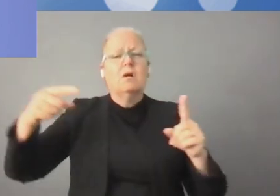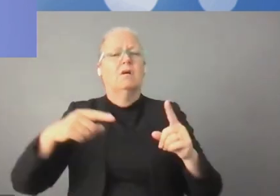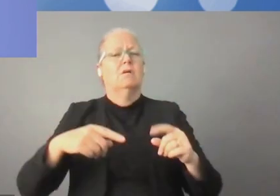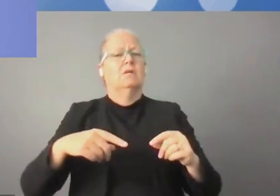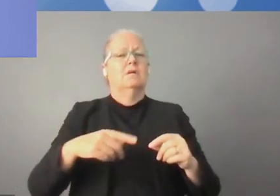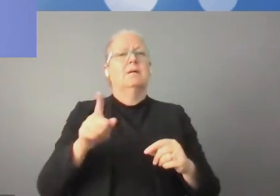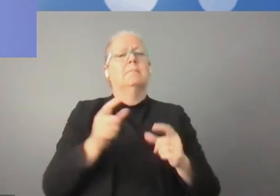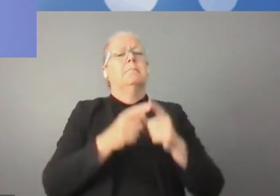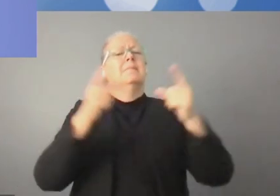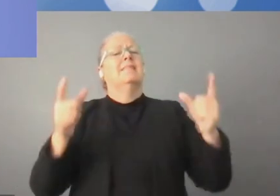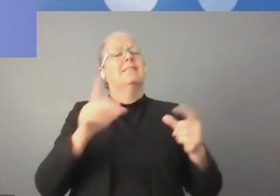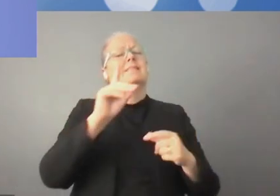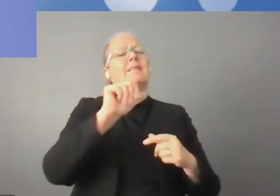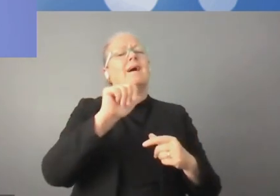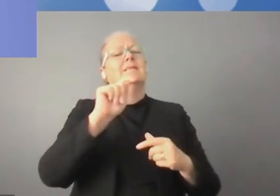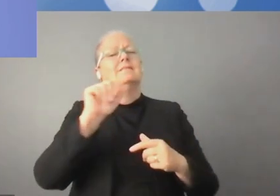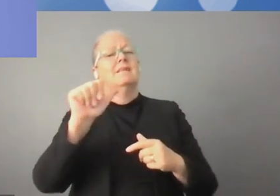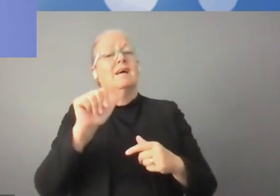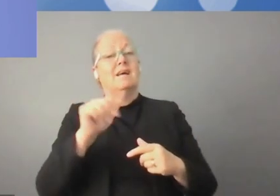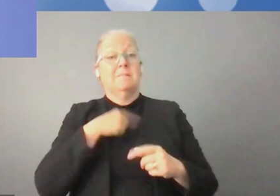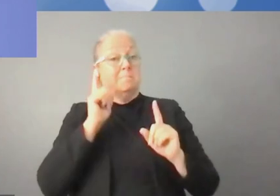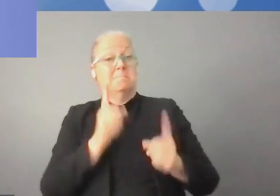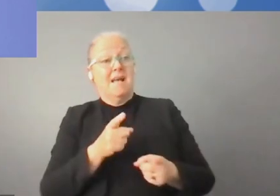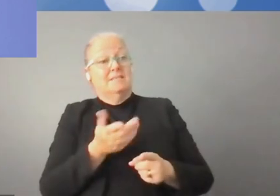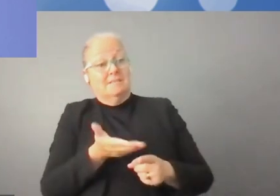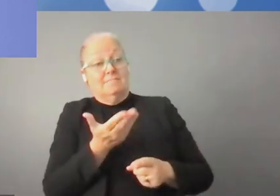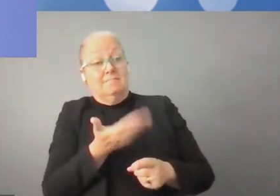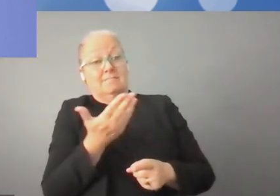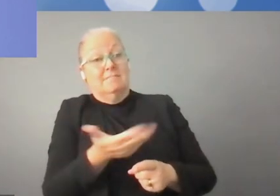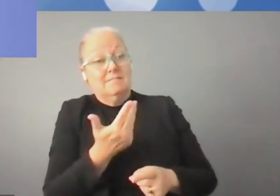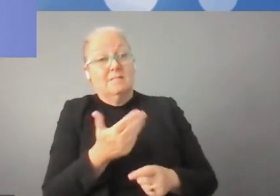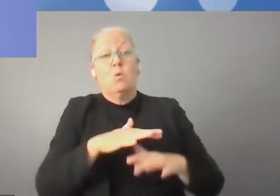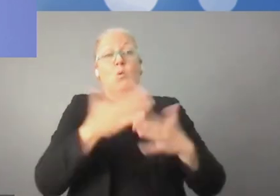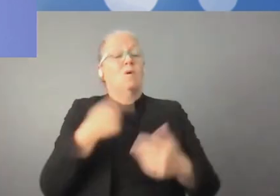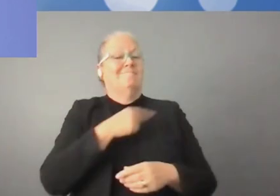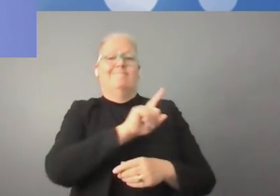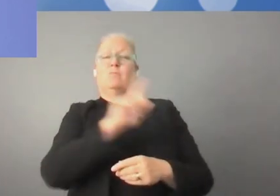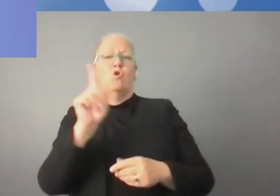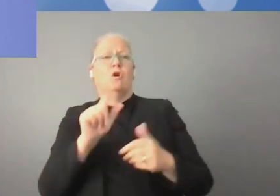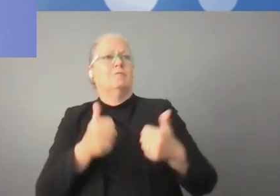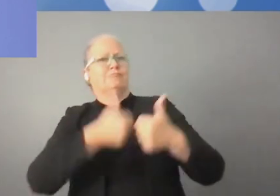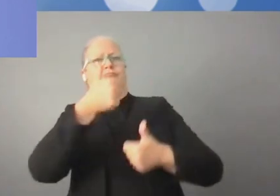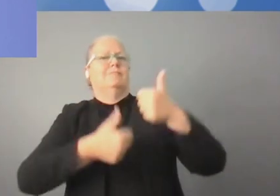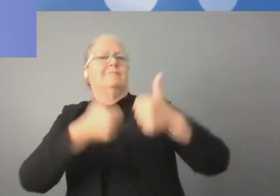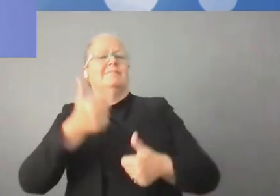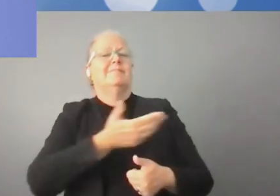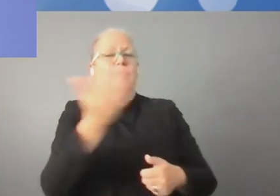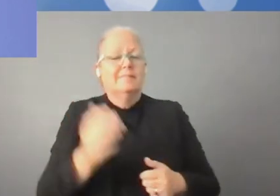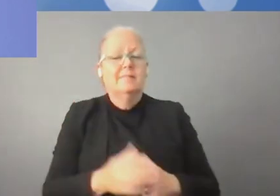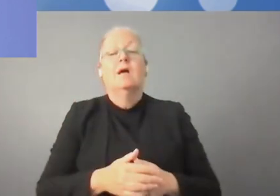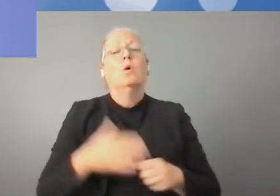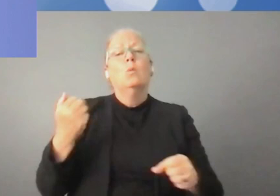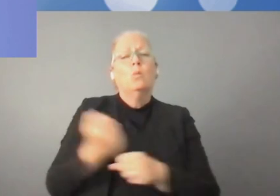technologies innovantes comme Big Data, l'intelligence